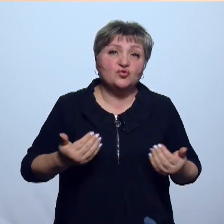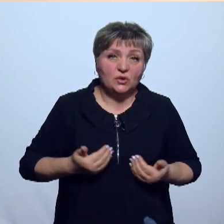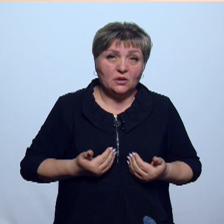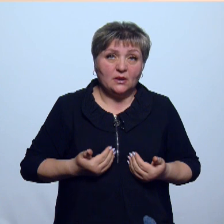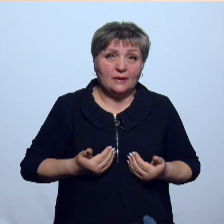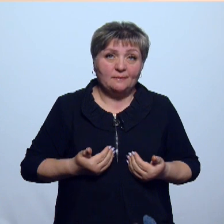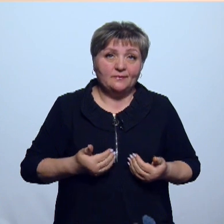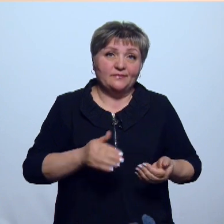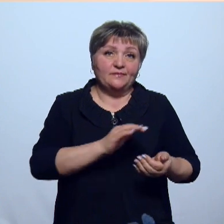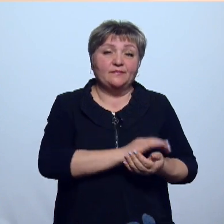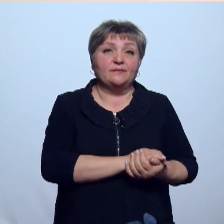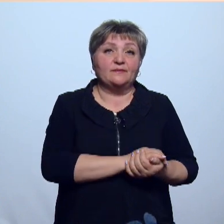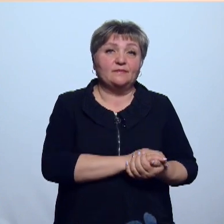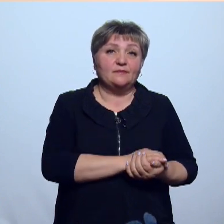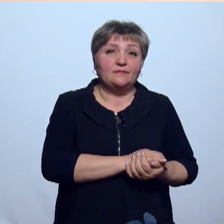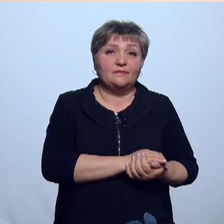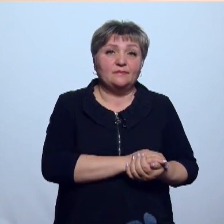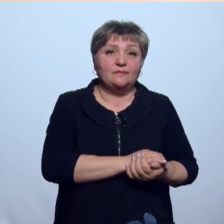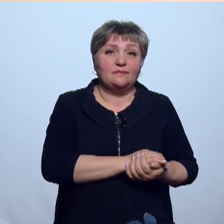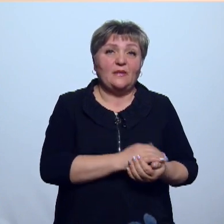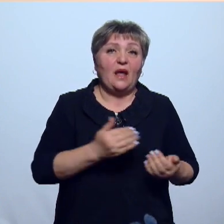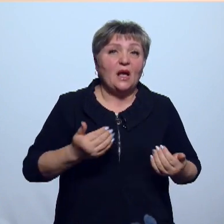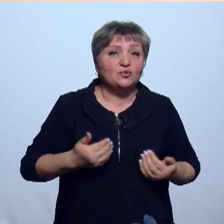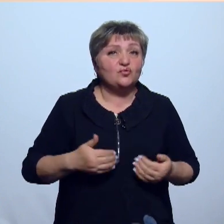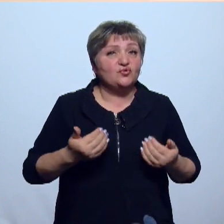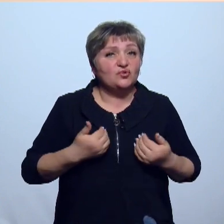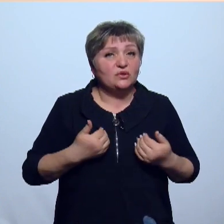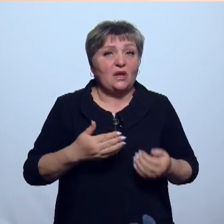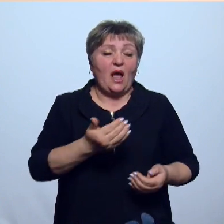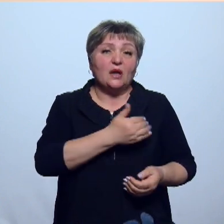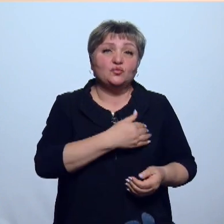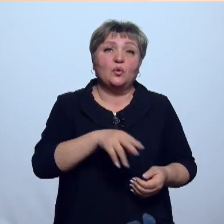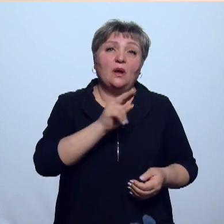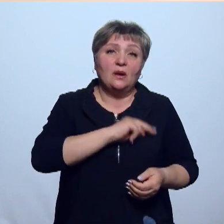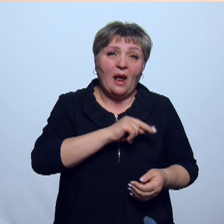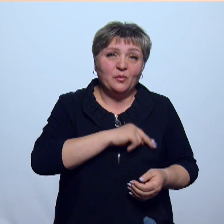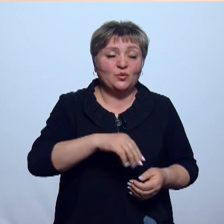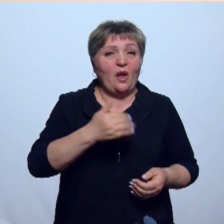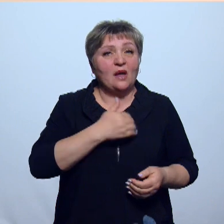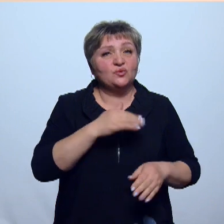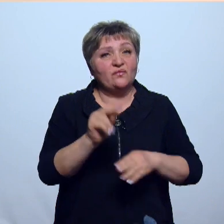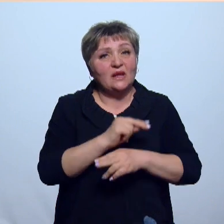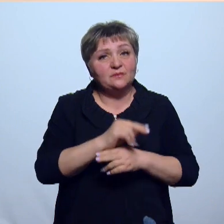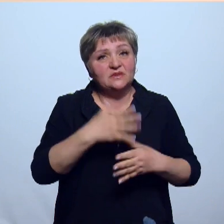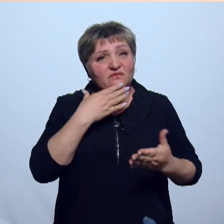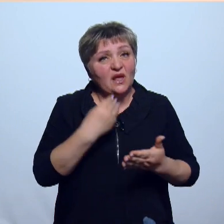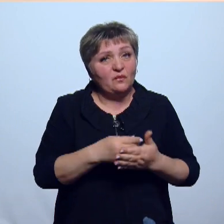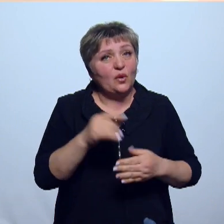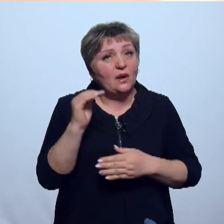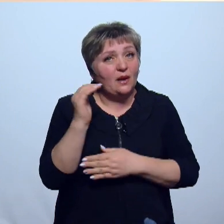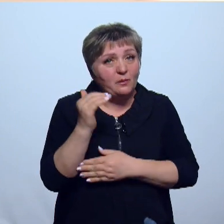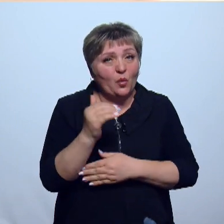хочу работать, хочу воспитывать своего ребенка,